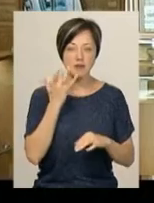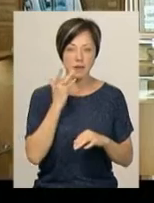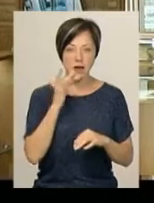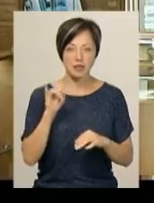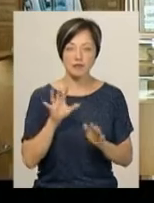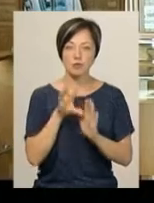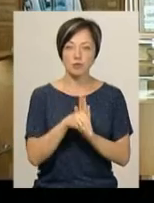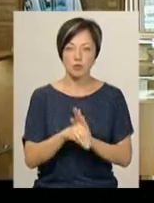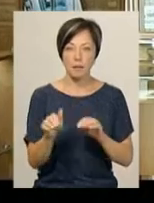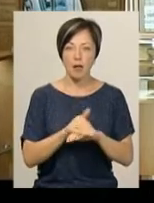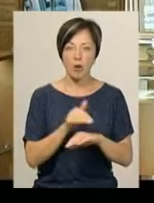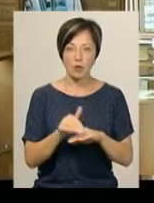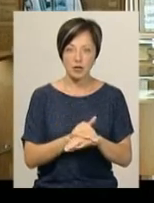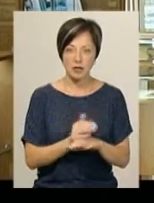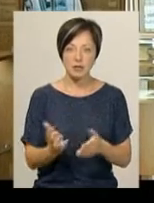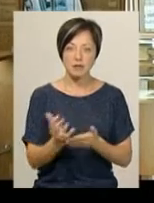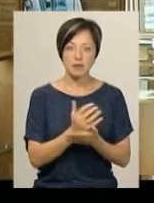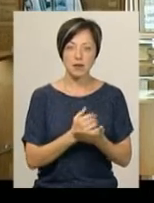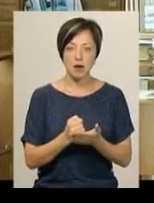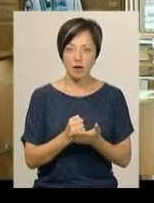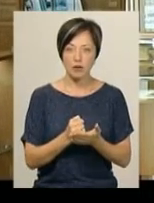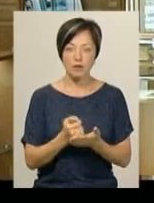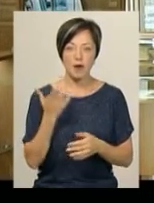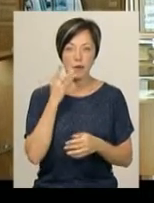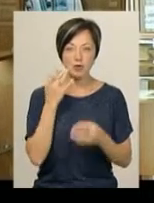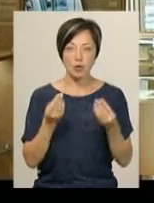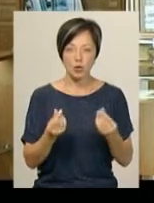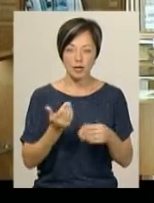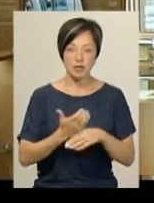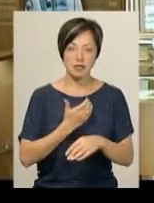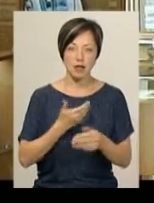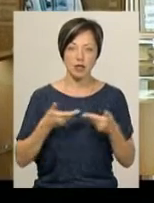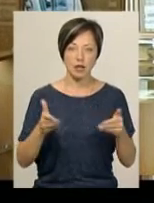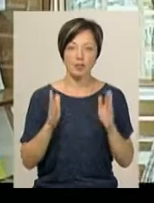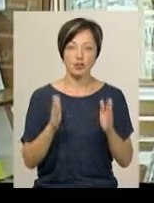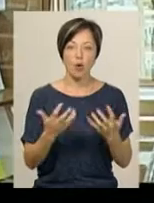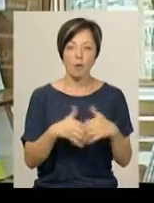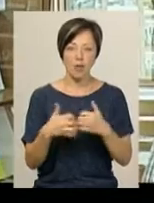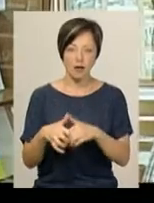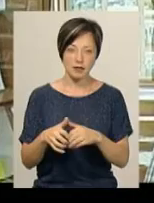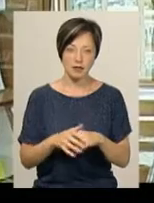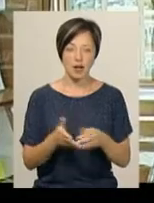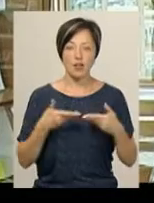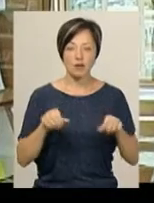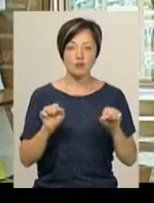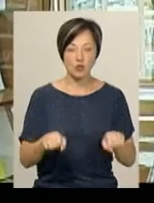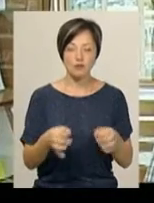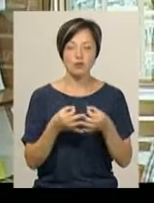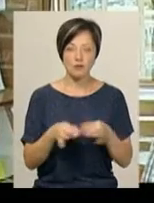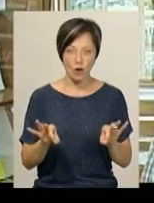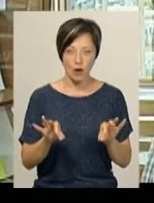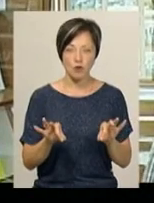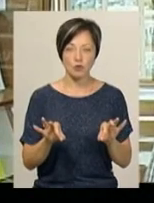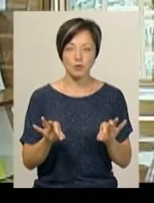ну і в тому числі благодійною, тобто збирають там в Америці гроші, нам надсилають безпосередньо лише обладнання. Наші можливості на сьогодні дозволяють